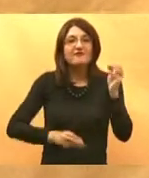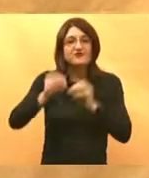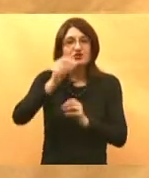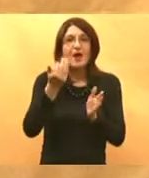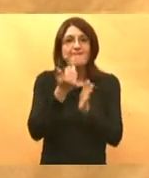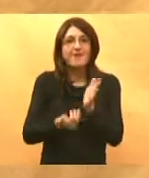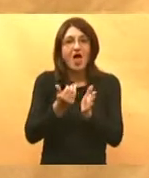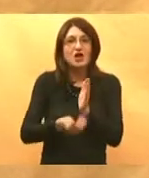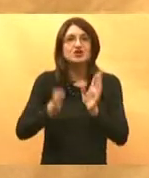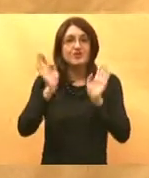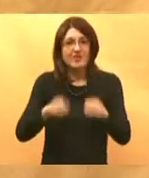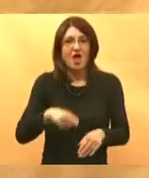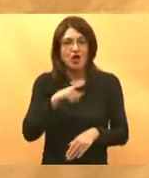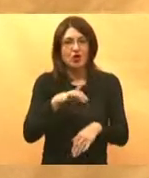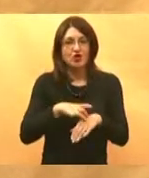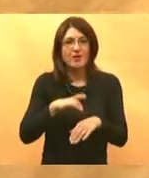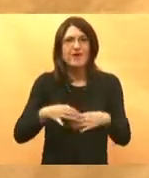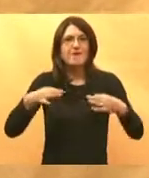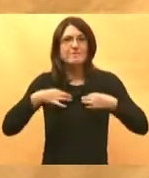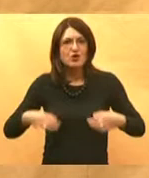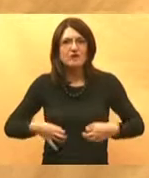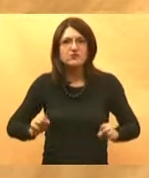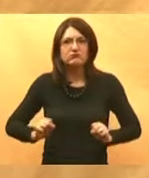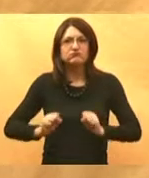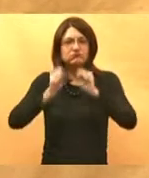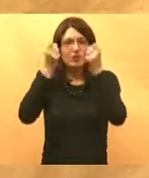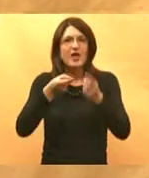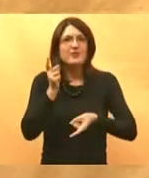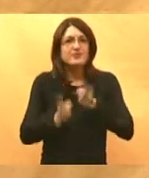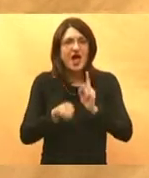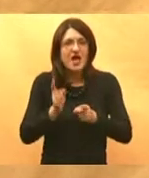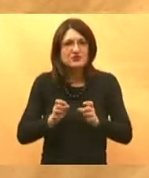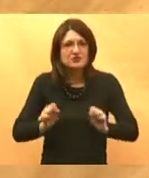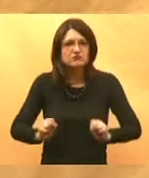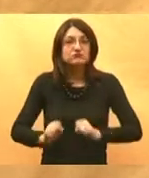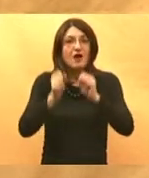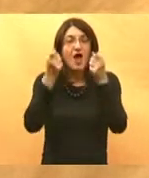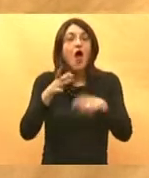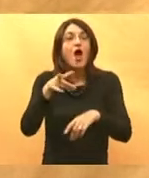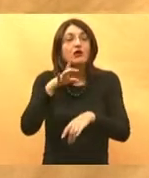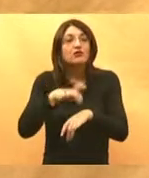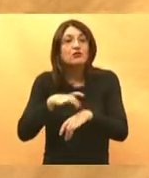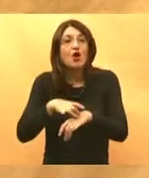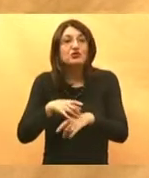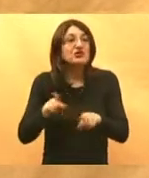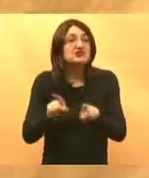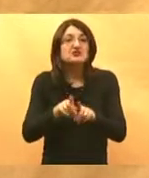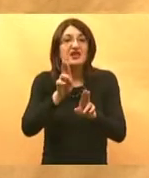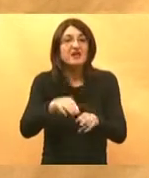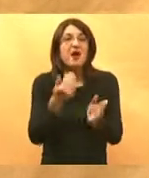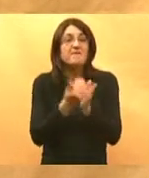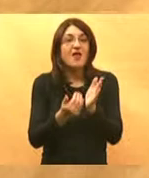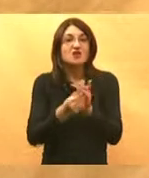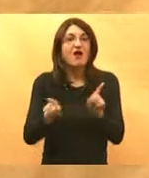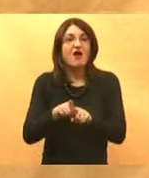došli profesori se bune nastavnici se bune za svoje plaće pa lječnik nema u obiteljskoj medicini ništa već u plaću od